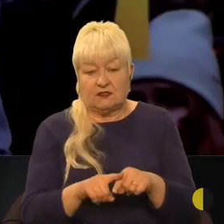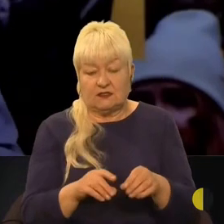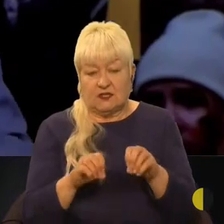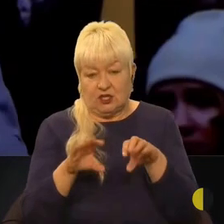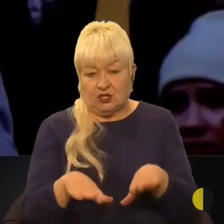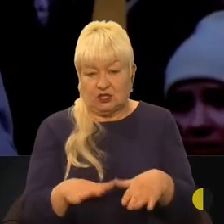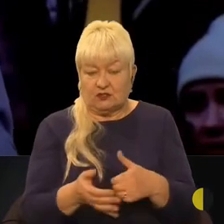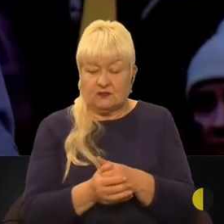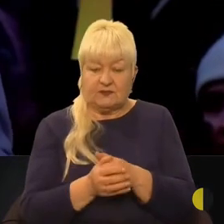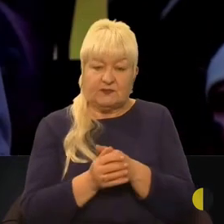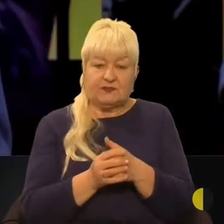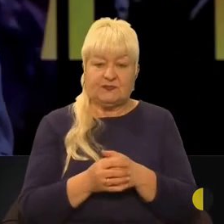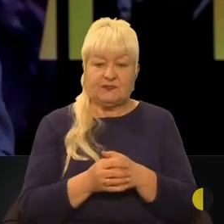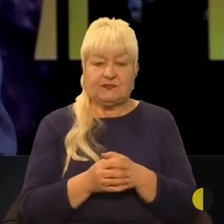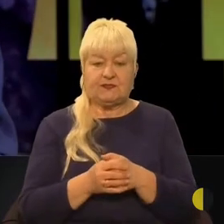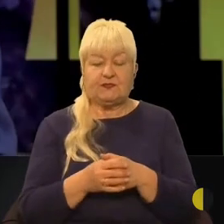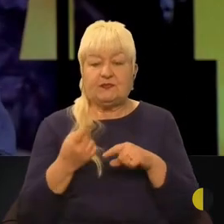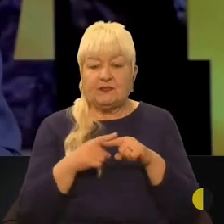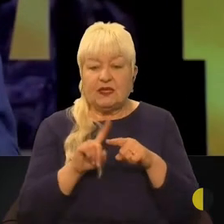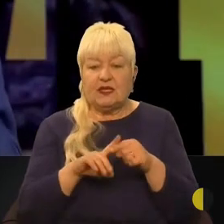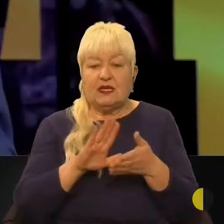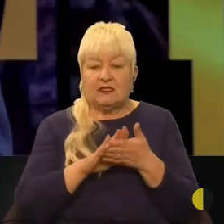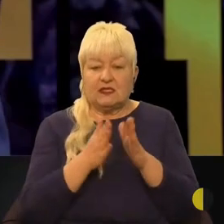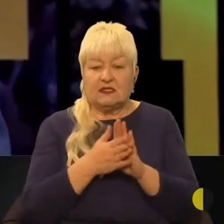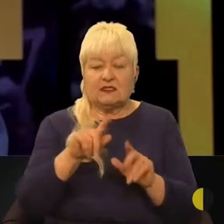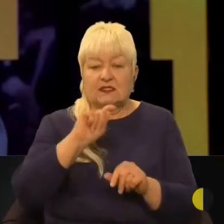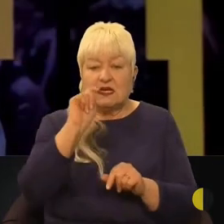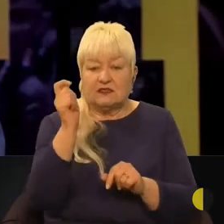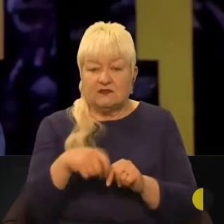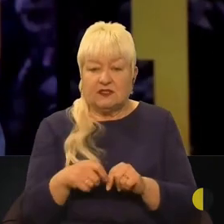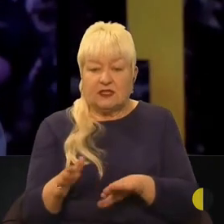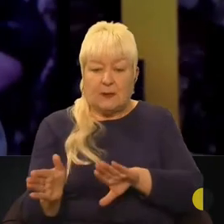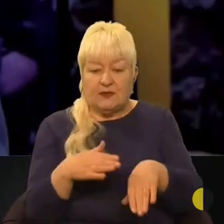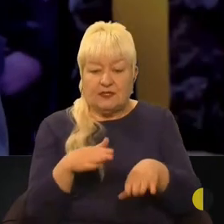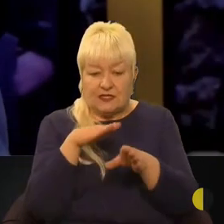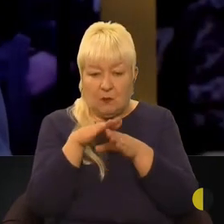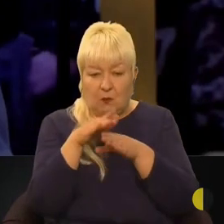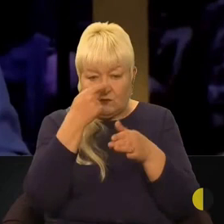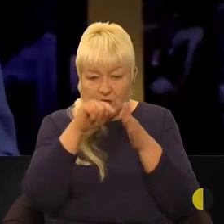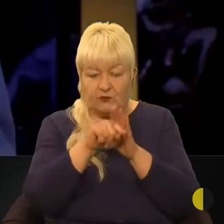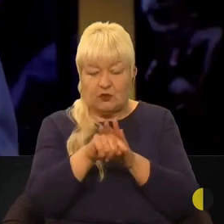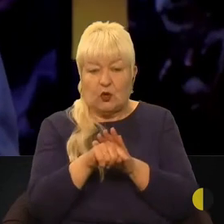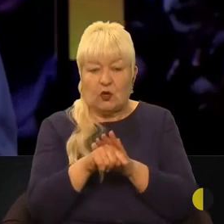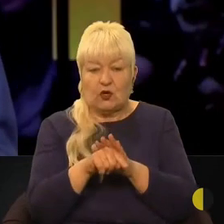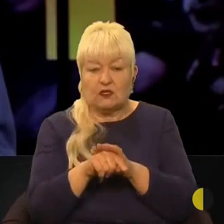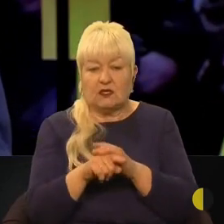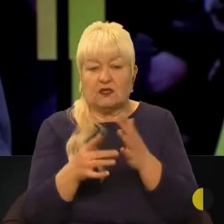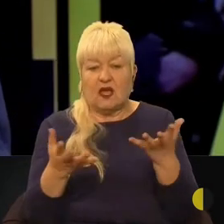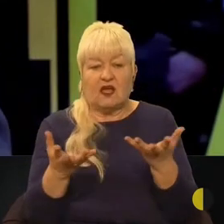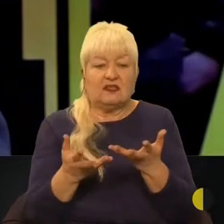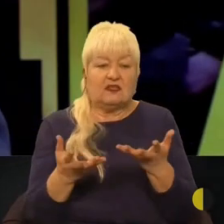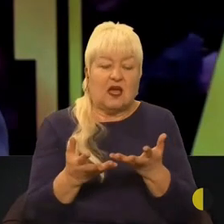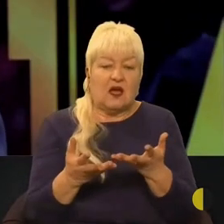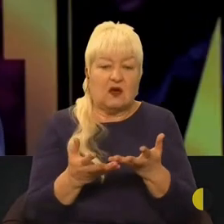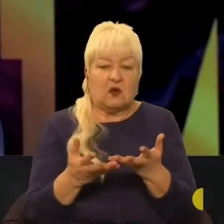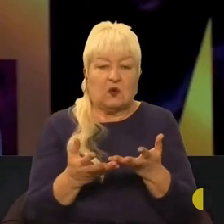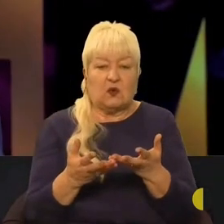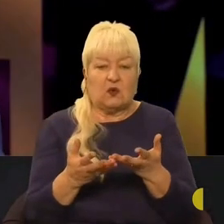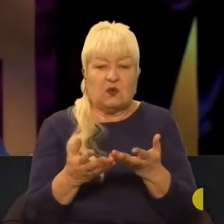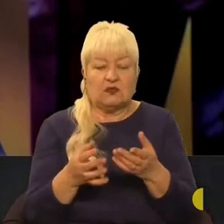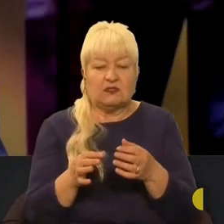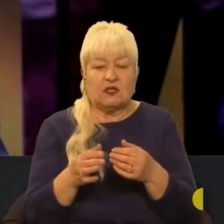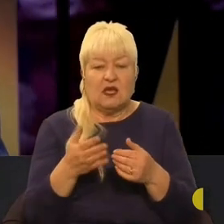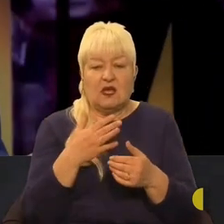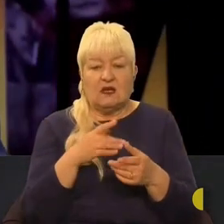Ви знаєте, цей стан війни, особливо після повномасштабного вторгнення, він якось акселерує дуже багато